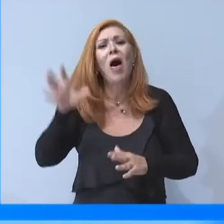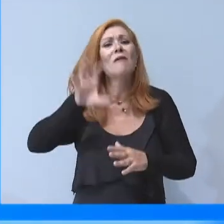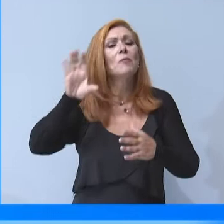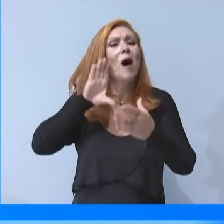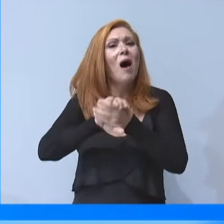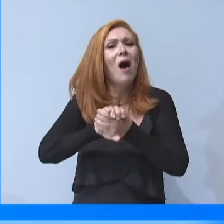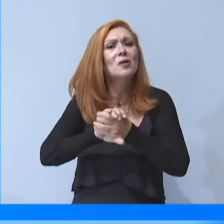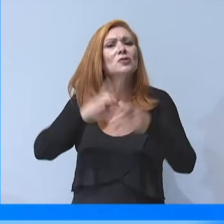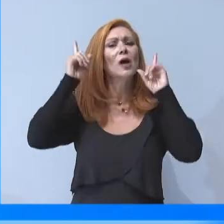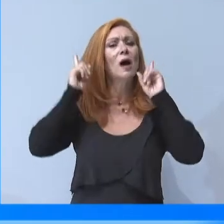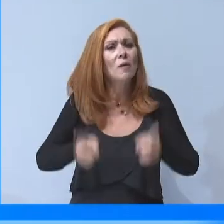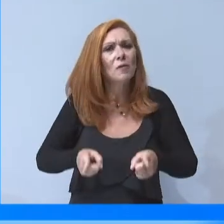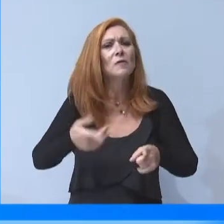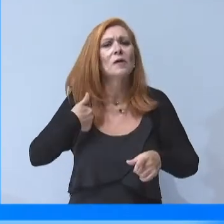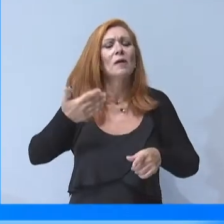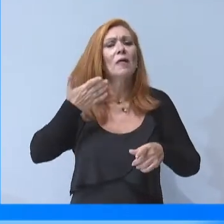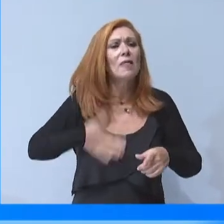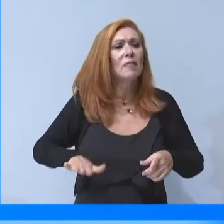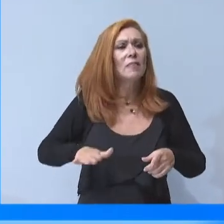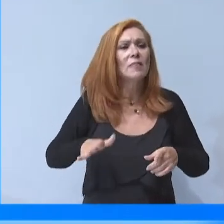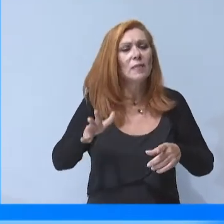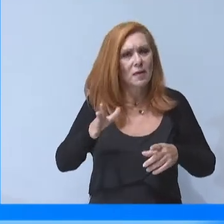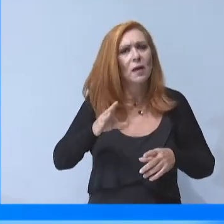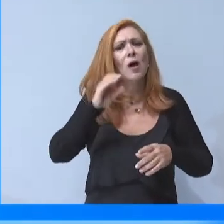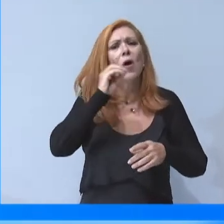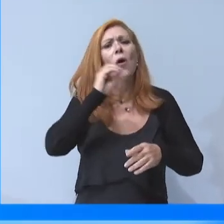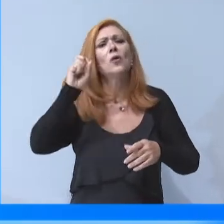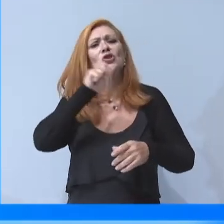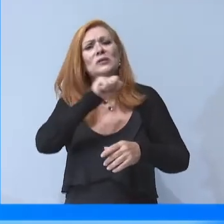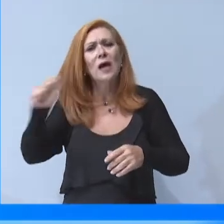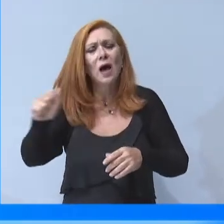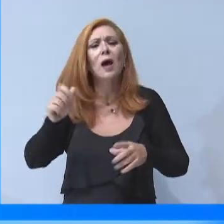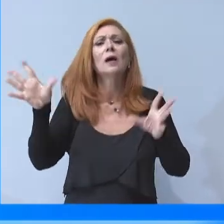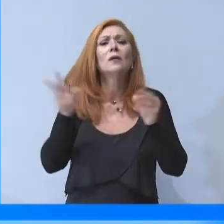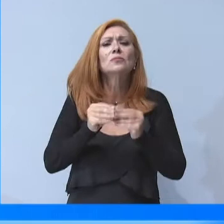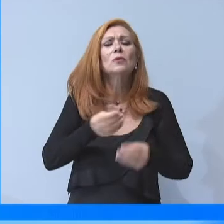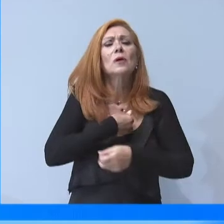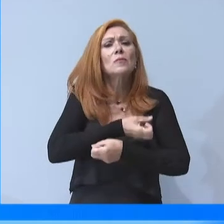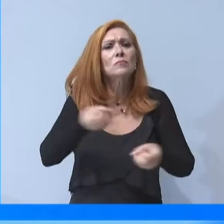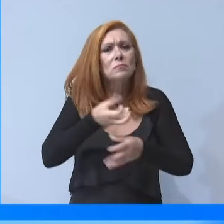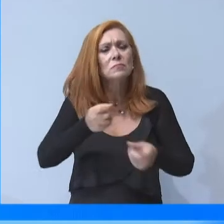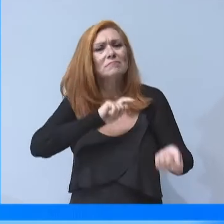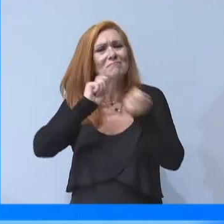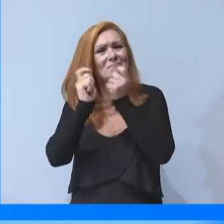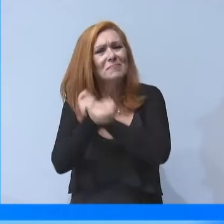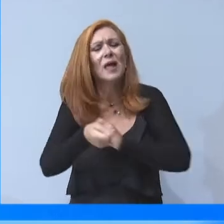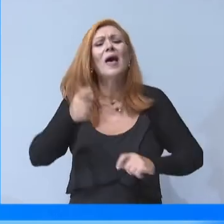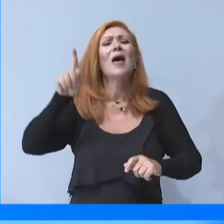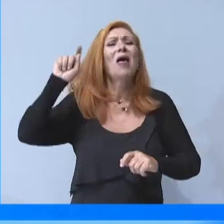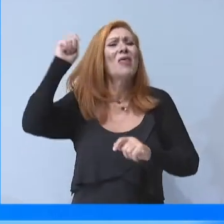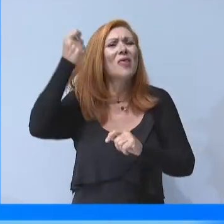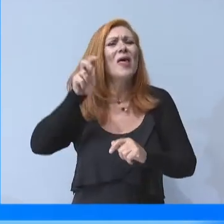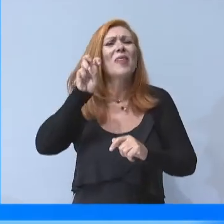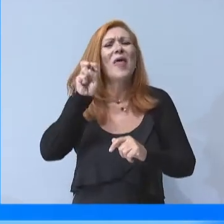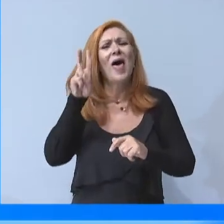να αναθεωρήσουν προς τα επάνω τις εκτιμήσεις τους για την ανάπτυξη στη χώρα μας, στις πρόσφατες προσφορές για τις αποκρατικοποιήσεις του ΔΔΕ και της ΔΕΠΑ υποδομών,